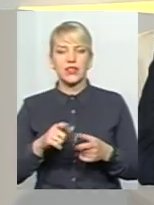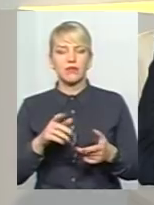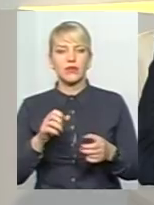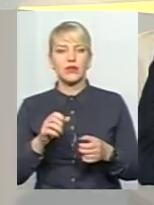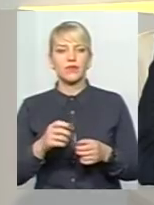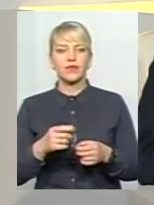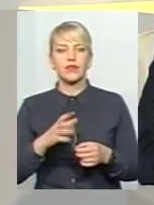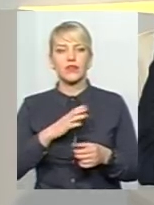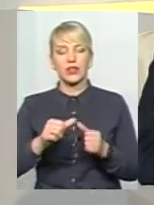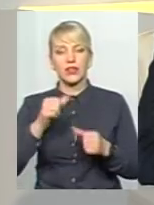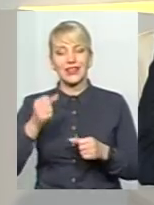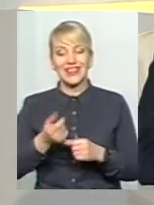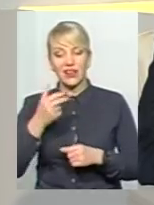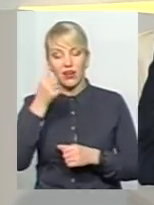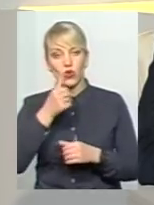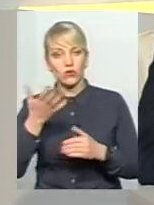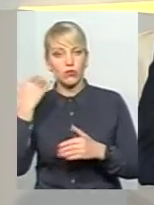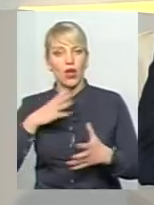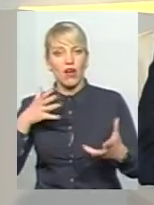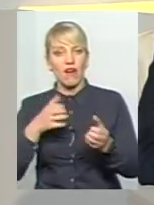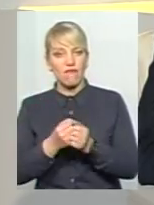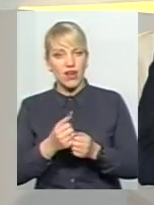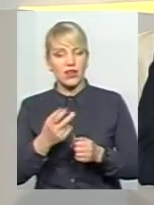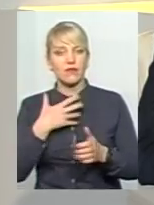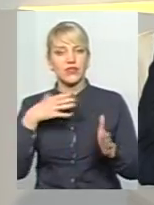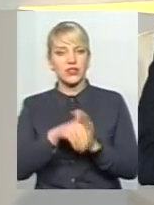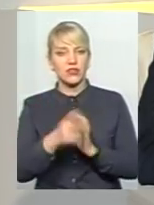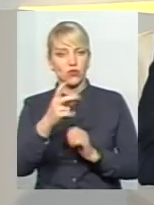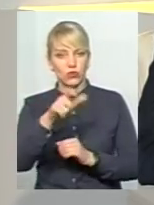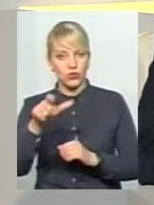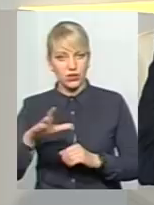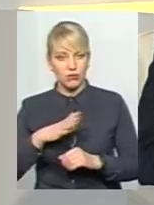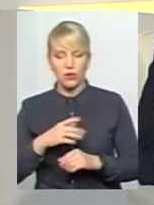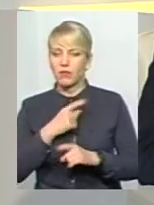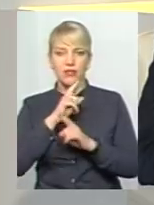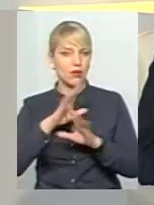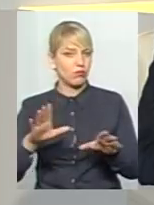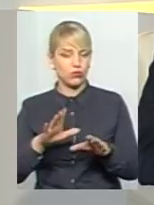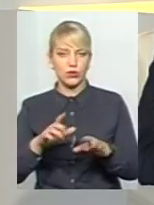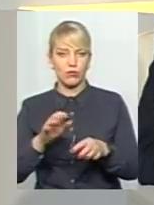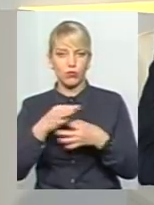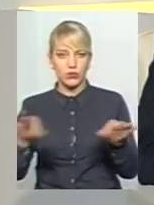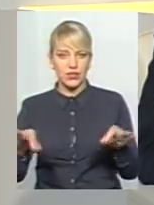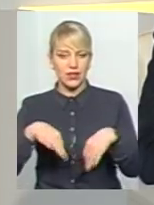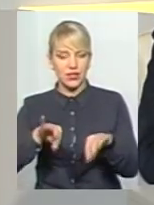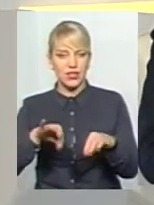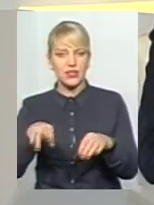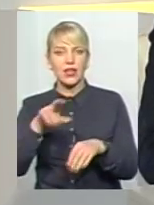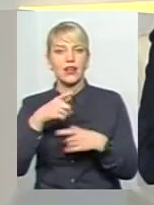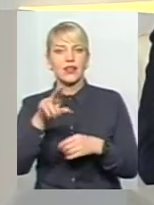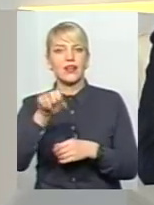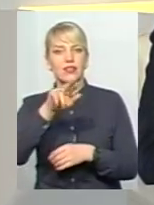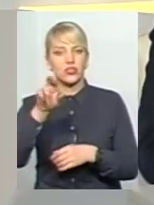втраченими життям. Тому ми і не будемо наразі пускати громадський транспорт от в такі от дачні масиви. Для того спочатку треба